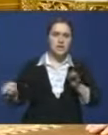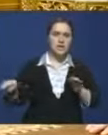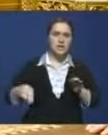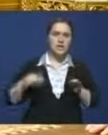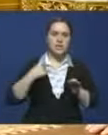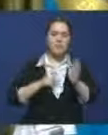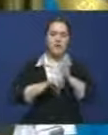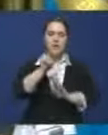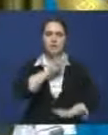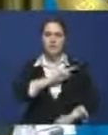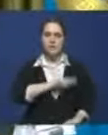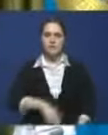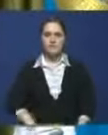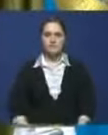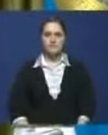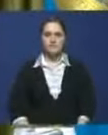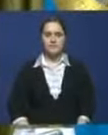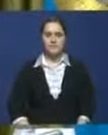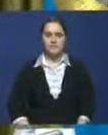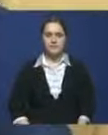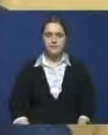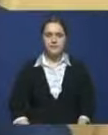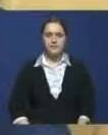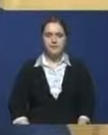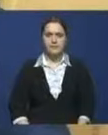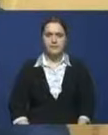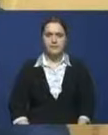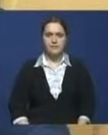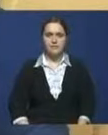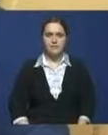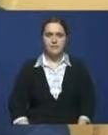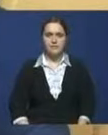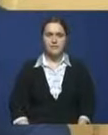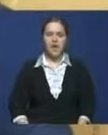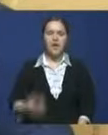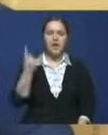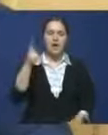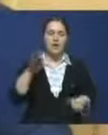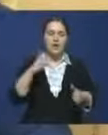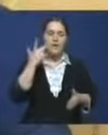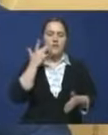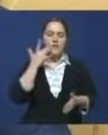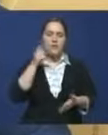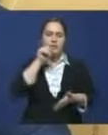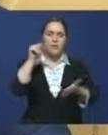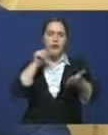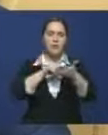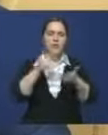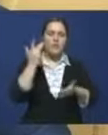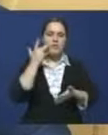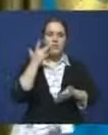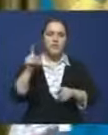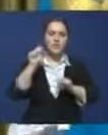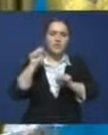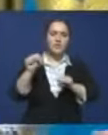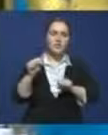мы приступили к работе. Одним из первых вопросов всегда вы в поле зарендируете – защита прав бизнеса. Это всегда, и все знают, что вы гарант.